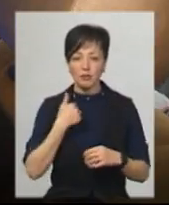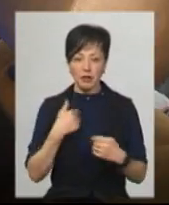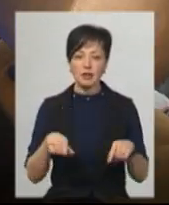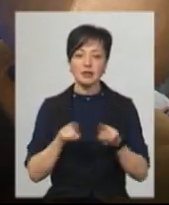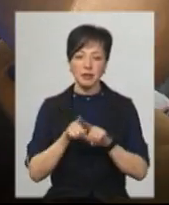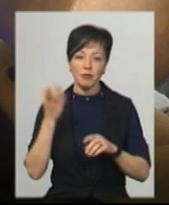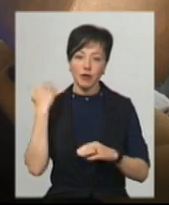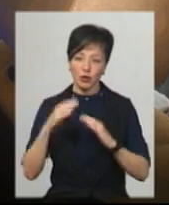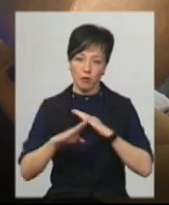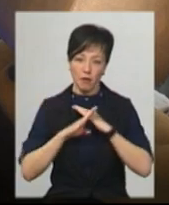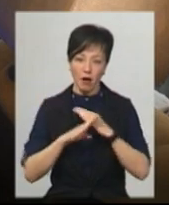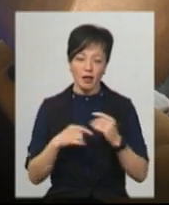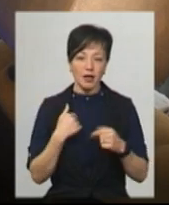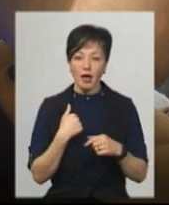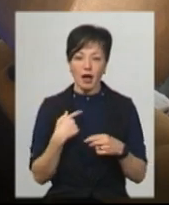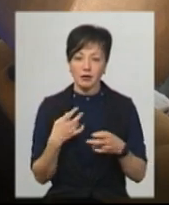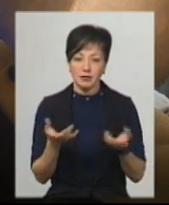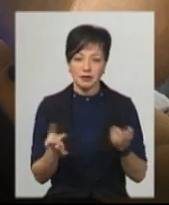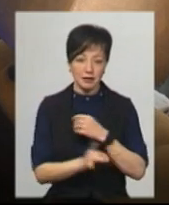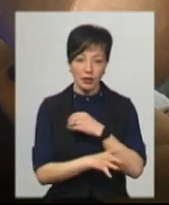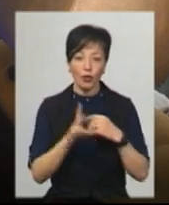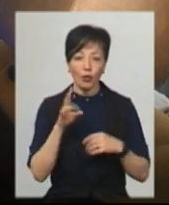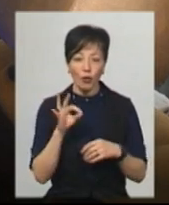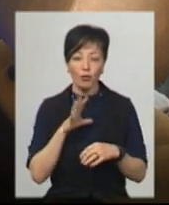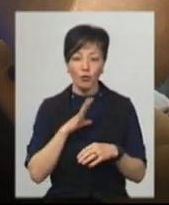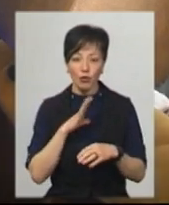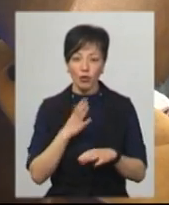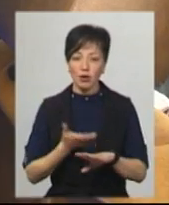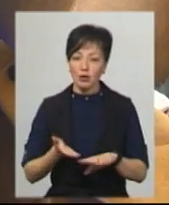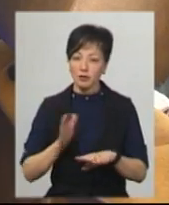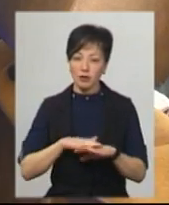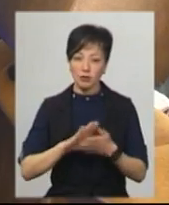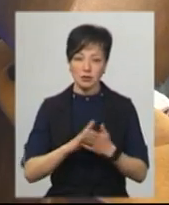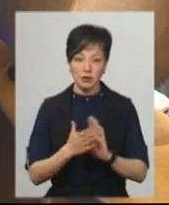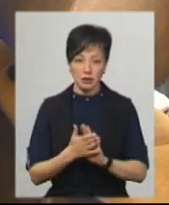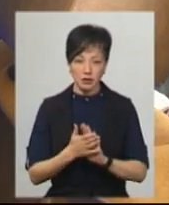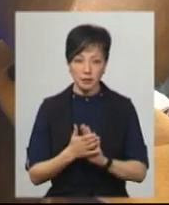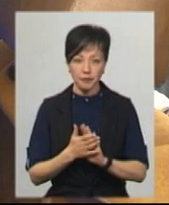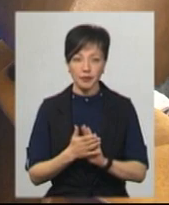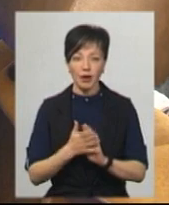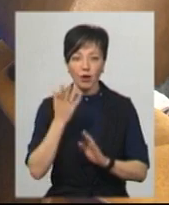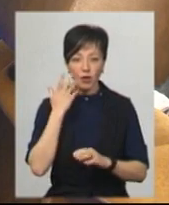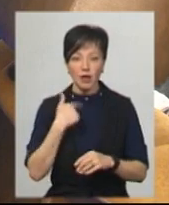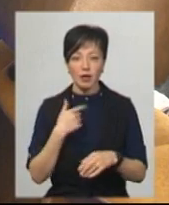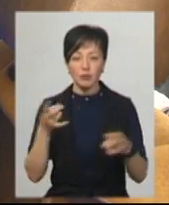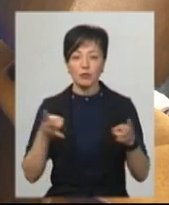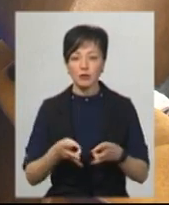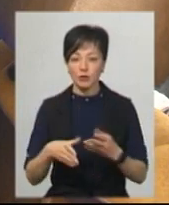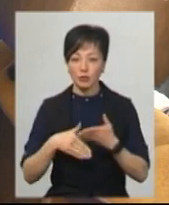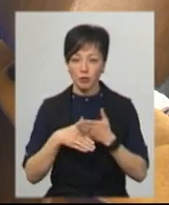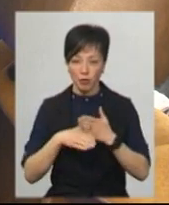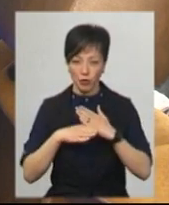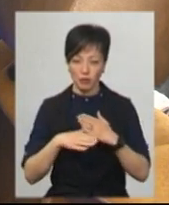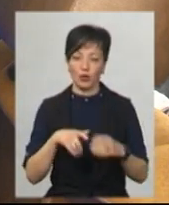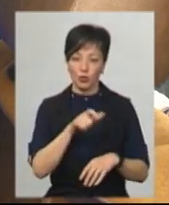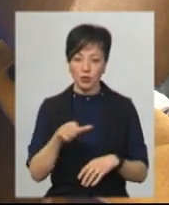само допомагали. Хоча і не нужденна, але були такі самі обстоятельства, коли я нуждалася в допомогі людям.